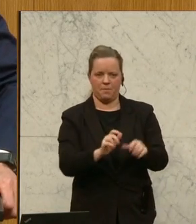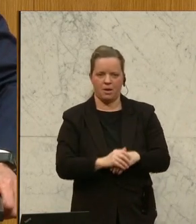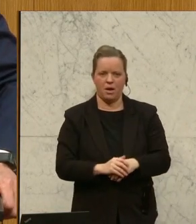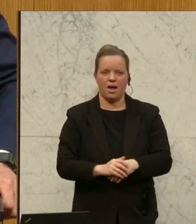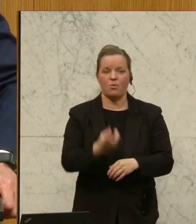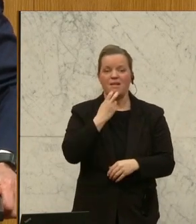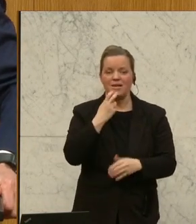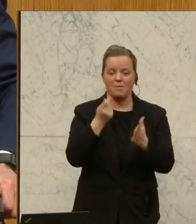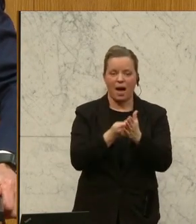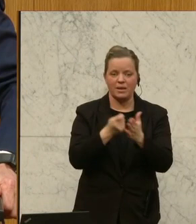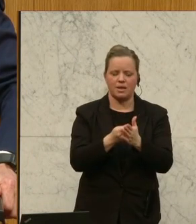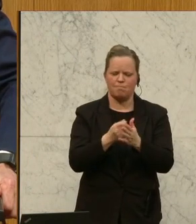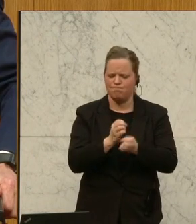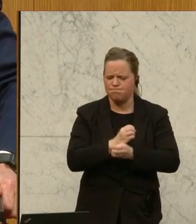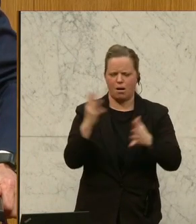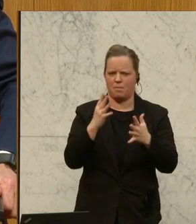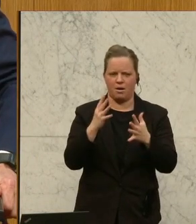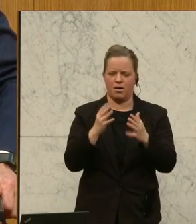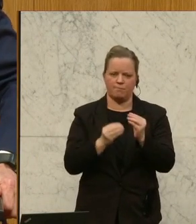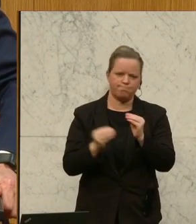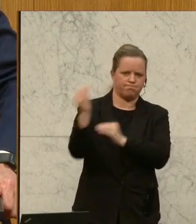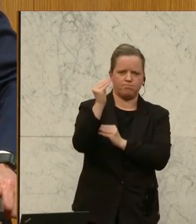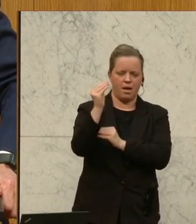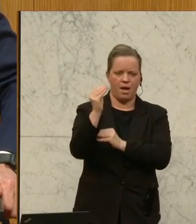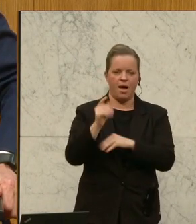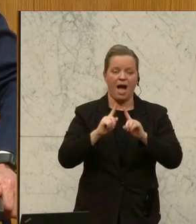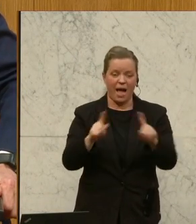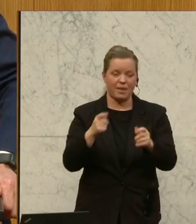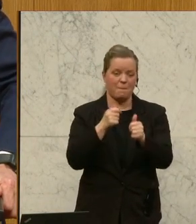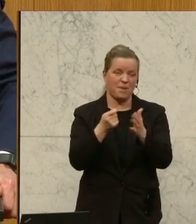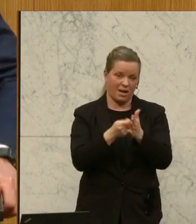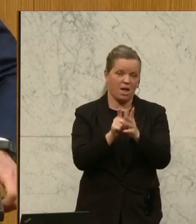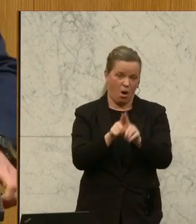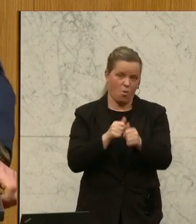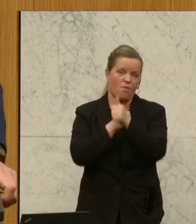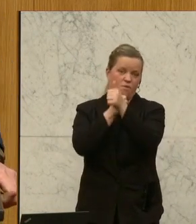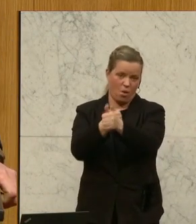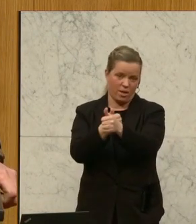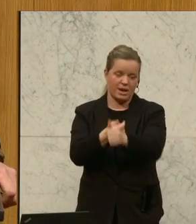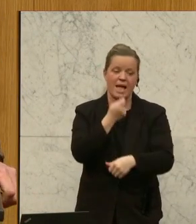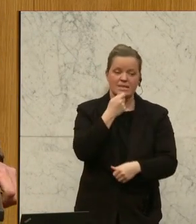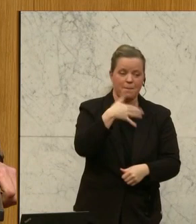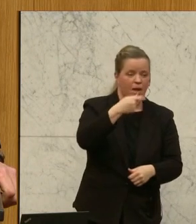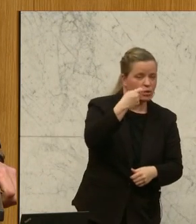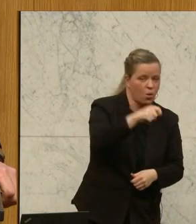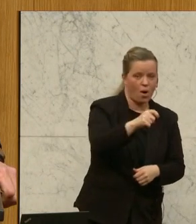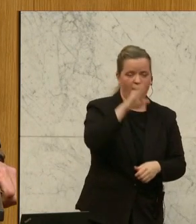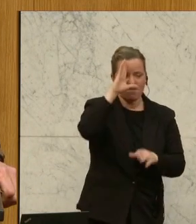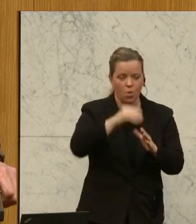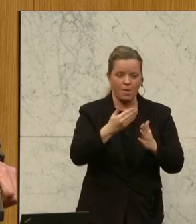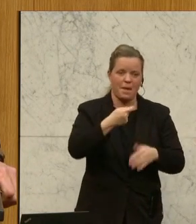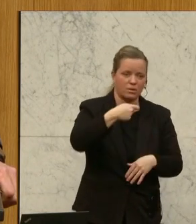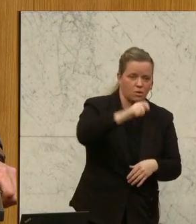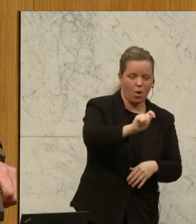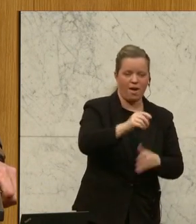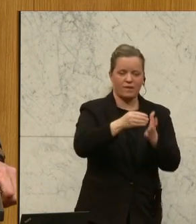der Energiepreise, dort ziehen dann alle anderen Preise nach. Da wird dann das Essen teurer, da wird das Wohnen teurer, da